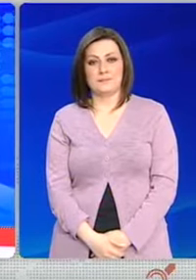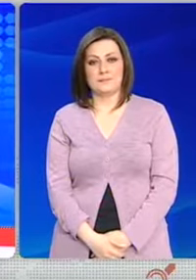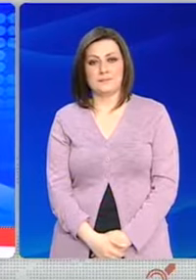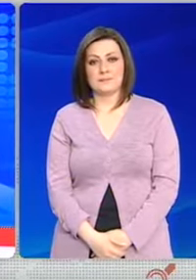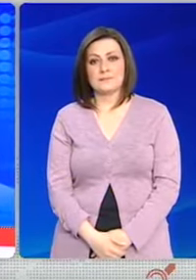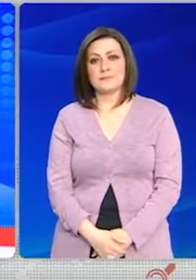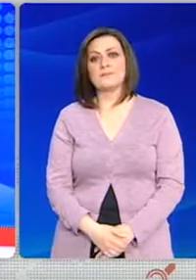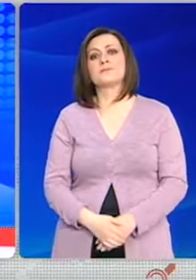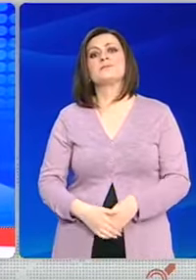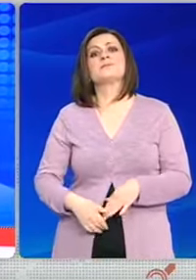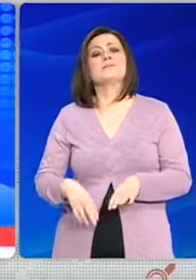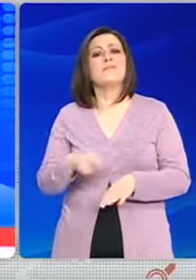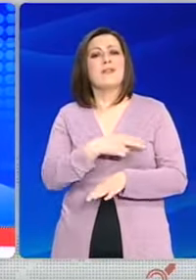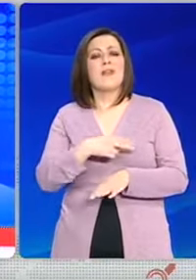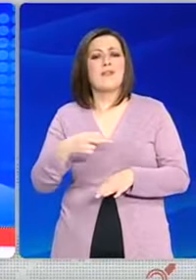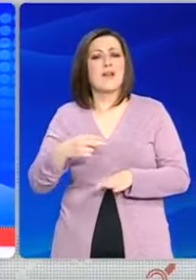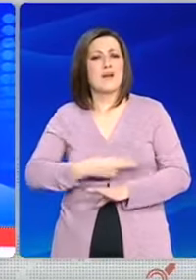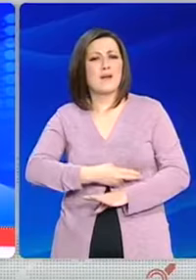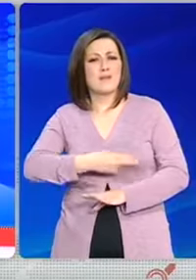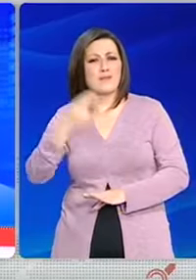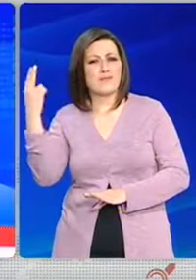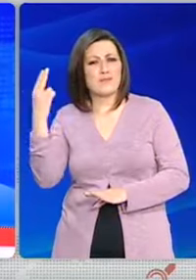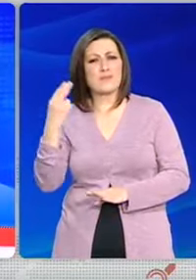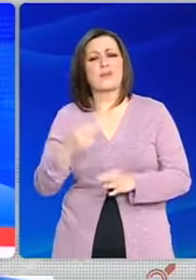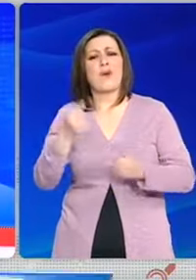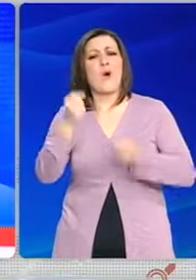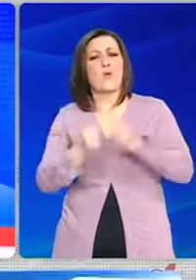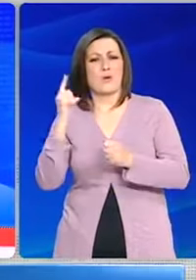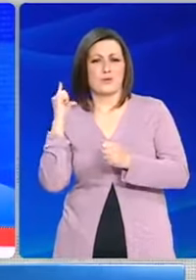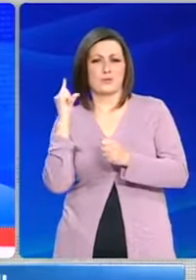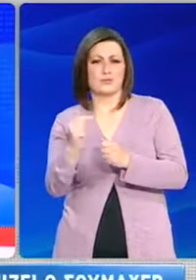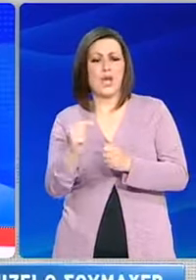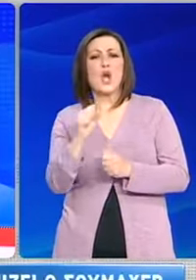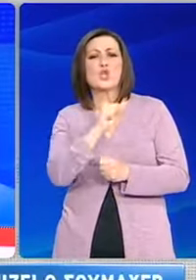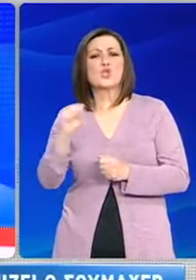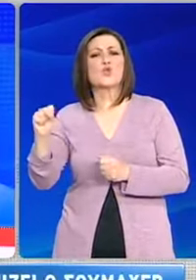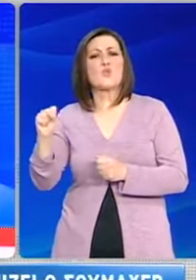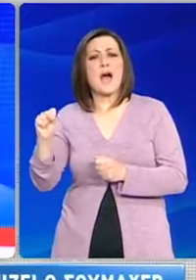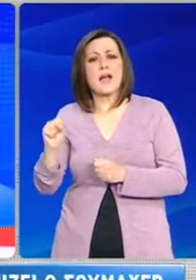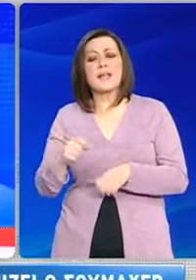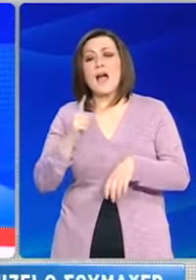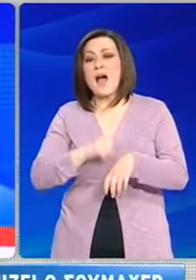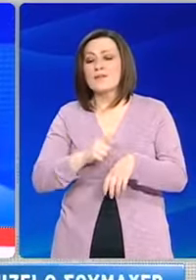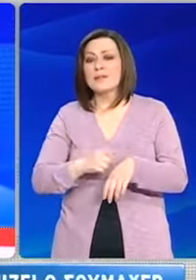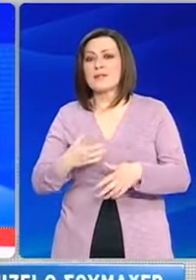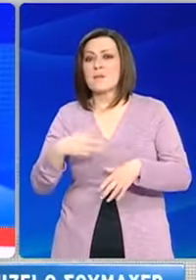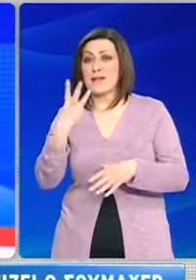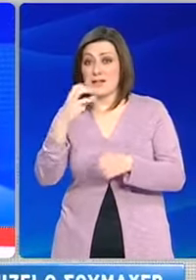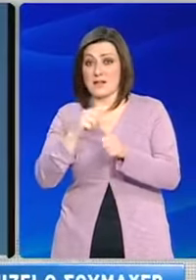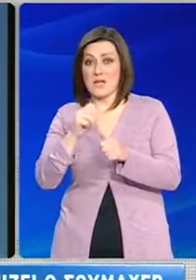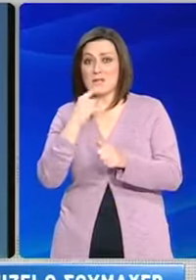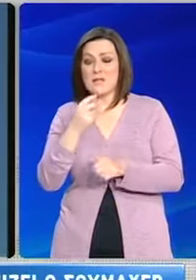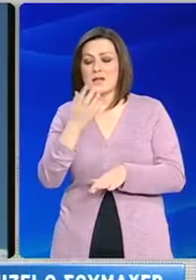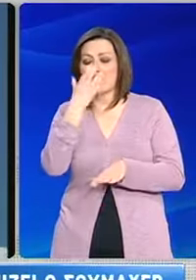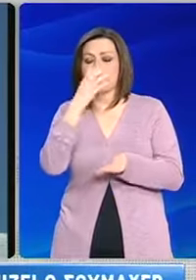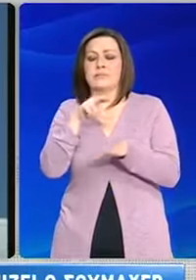Στιγμές κατά τις οποίες ανακτά τις αισθήσεις του μετά από τρεις μήνες σε κατάσταση κόμματος, έχει ο πρωταθλητής της Φόρμουλα 1,